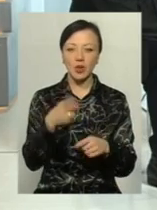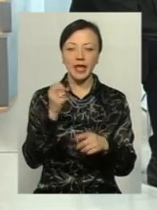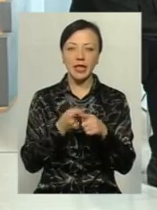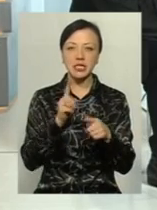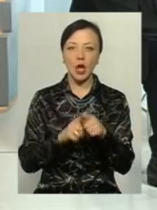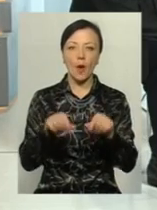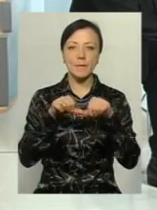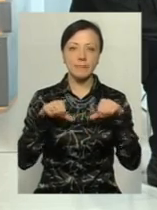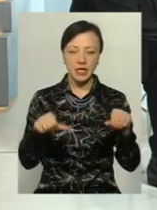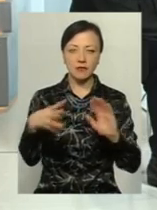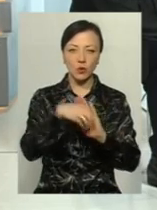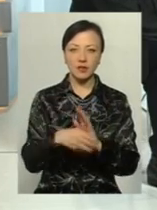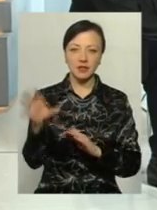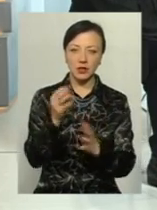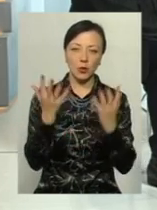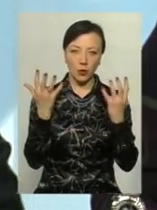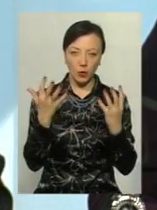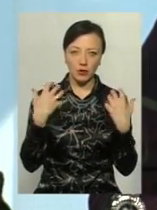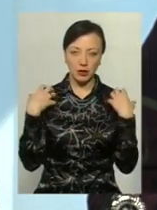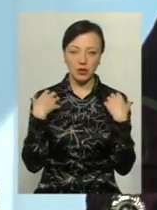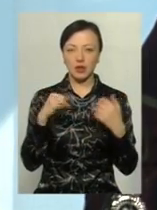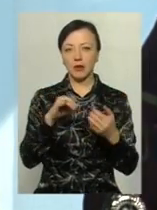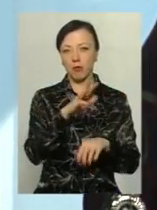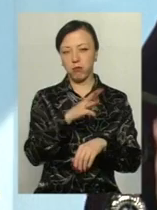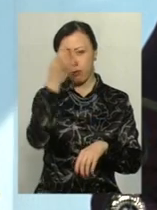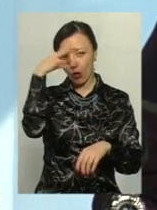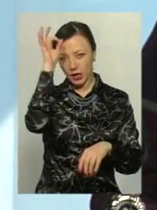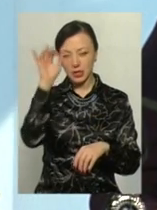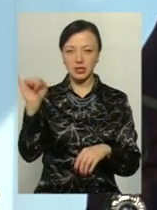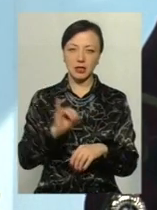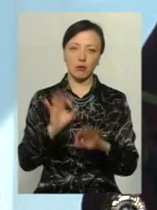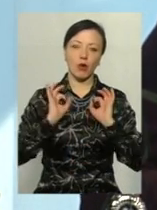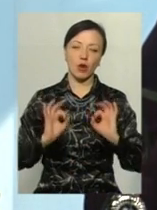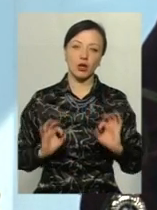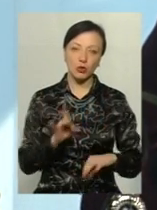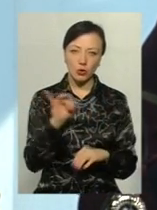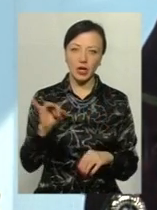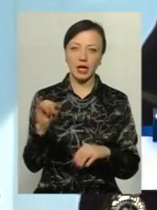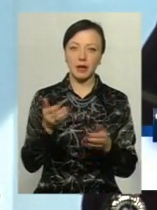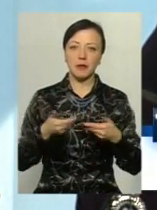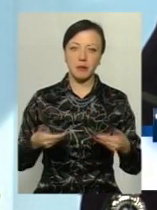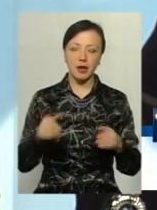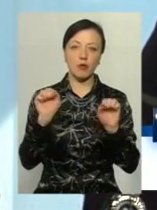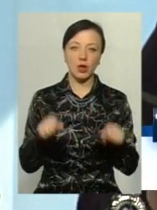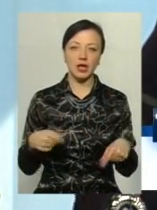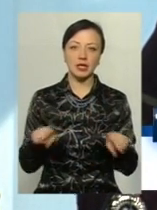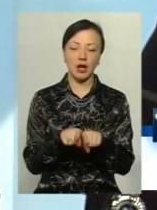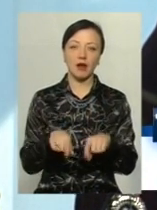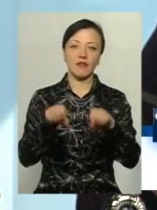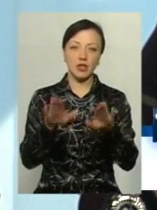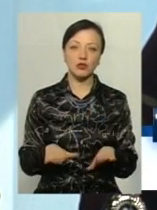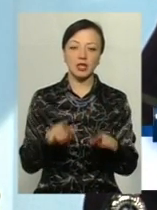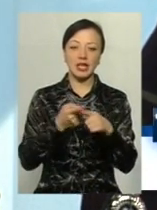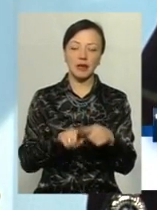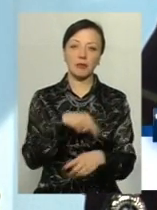ці комісії входили всі високі чини, і поліції, і прокуратури. І ми могли таким чином вирішувати і